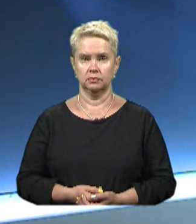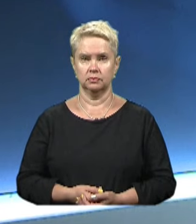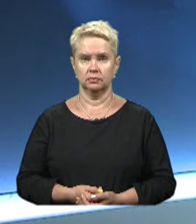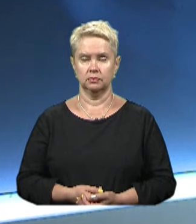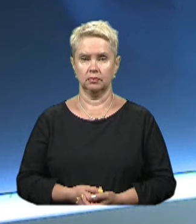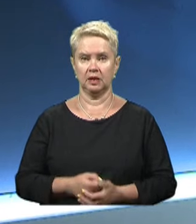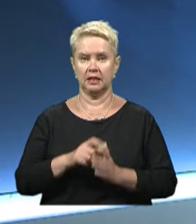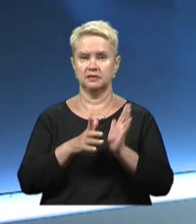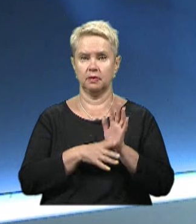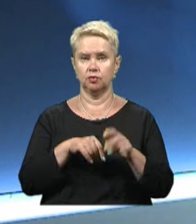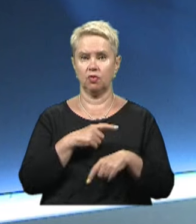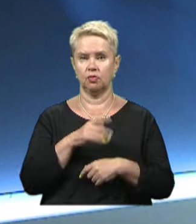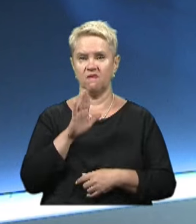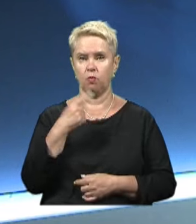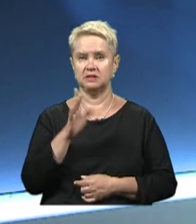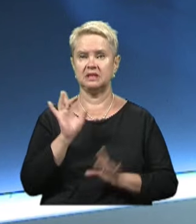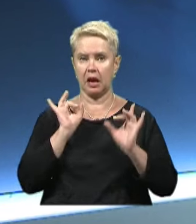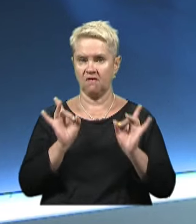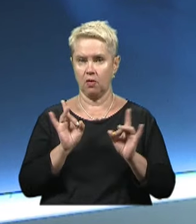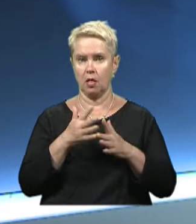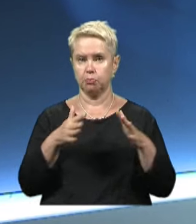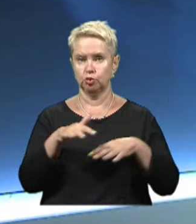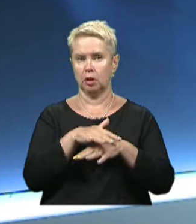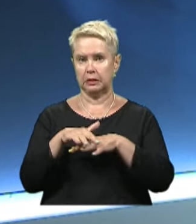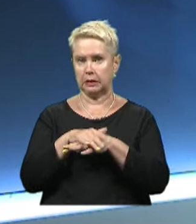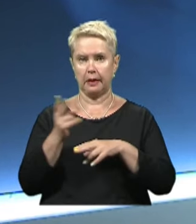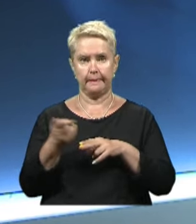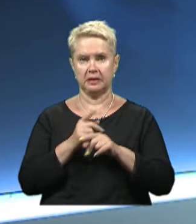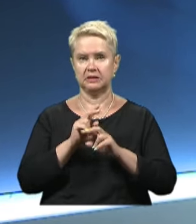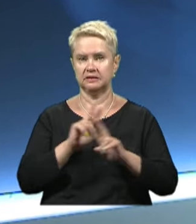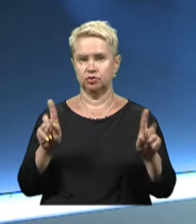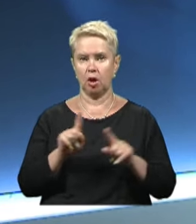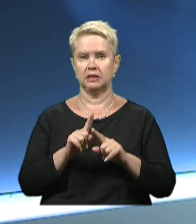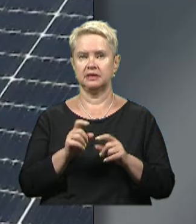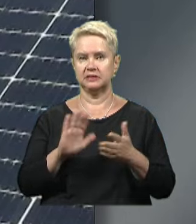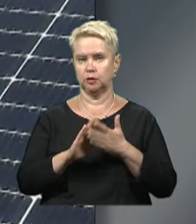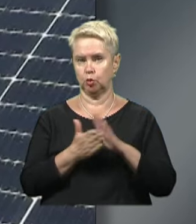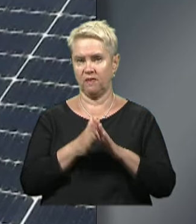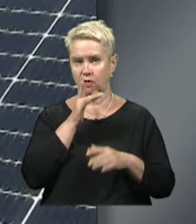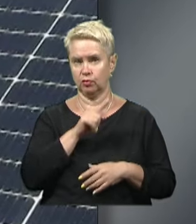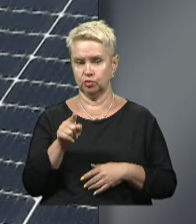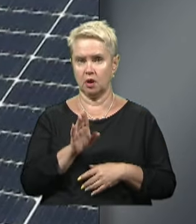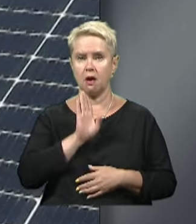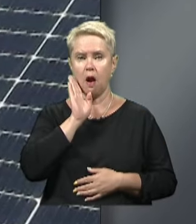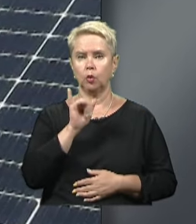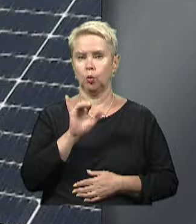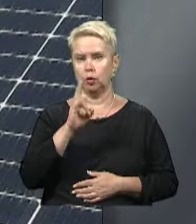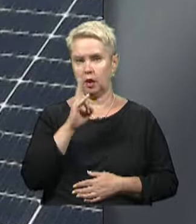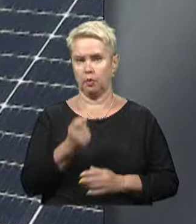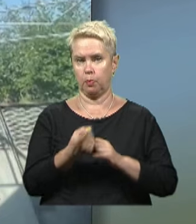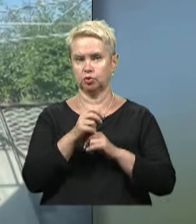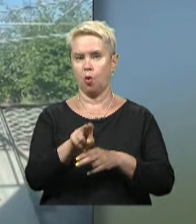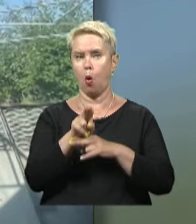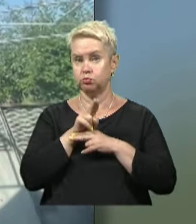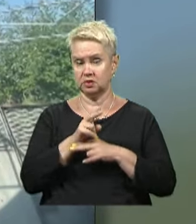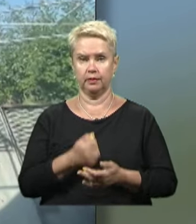На 17-ту годину в області з тривогами, на більшості територій без надзвичайних ситуацій. Водночас ранок у Нікополі почався з